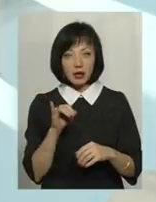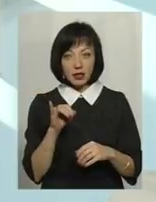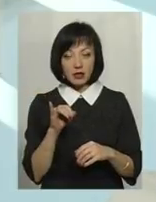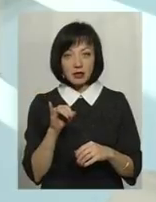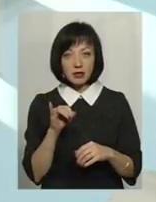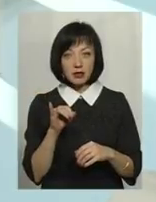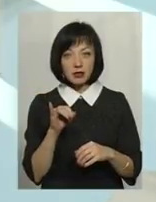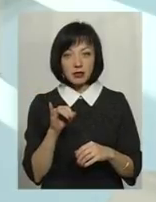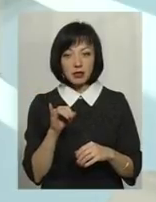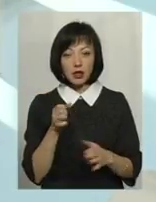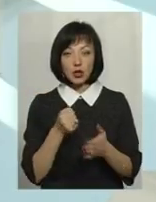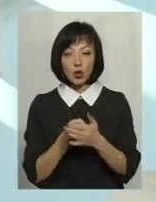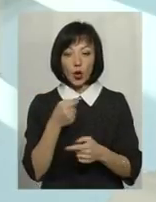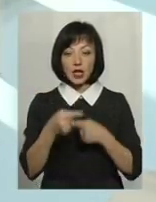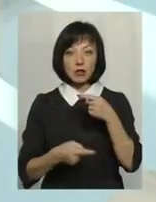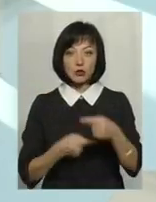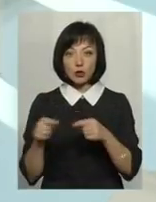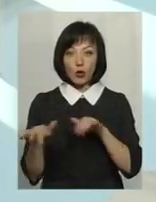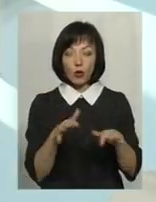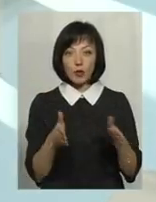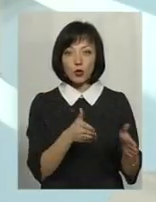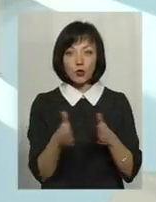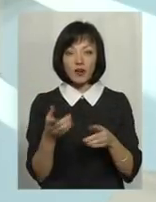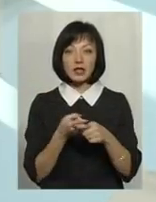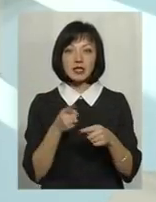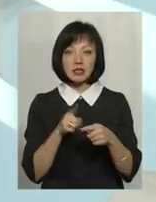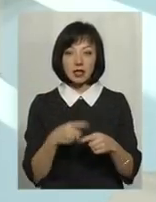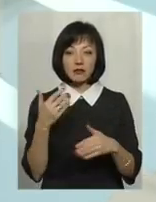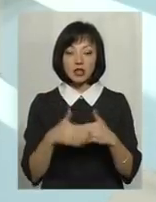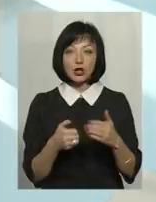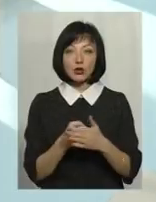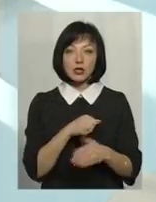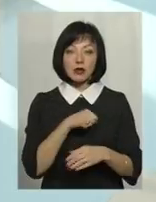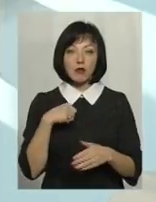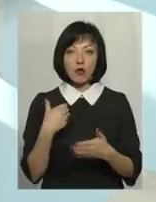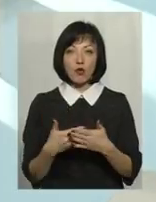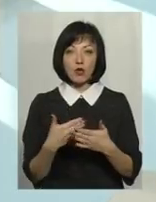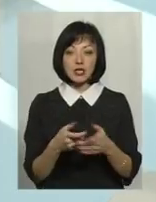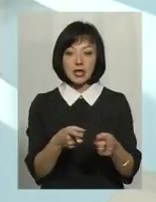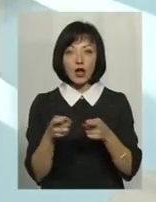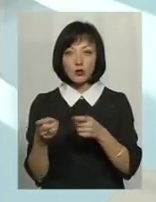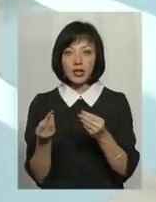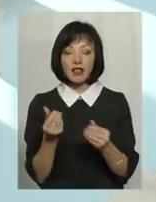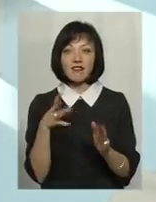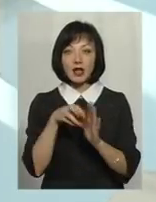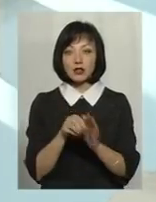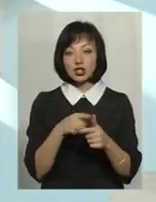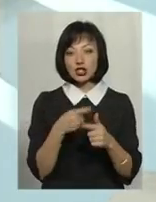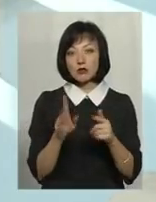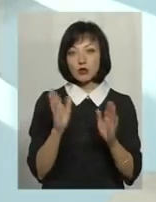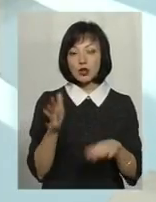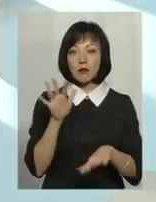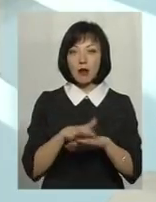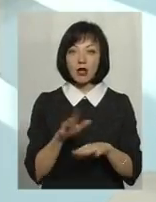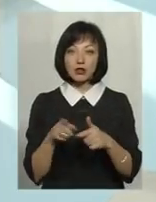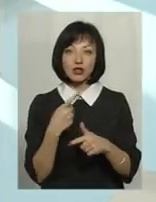І до наступного кроку підготувати це безпосередньо вже до самого залучення інвестора, тобто чи це буде банк,